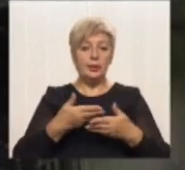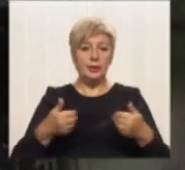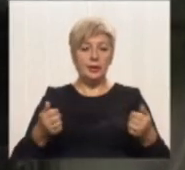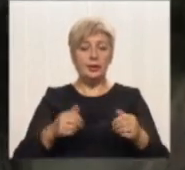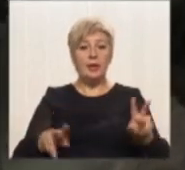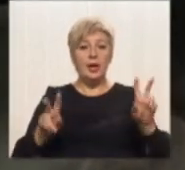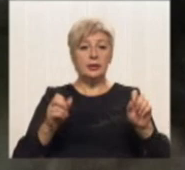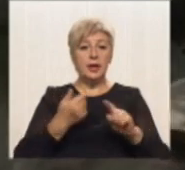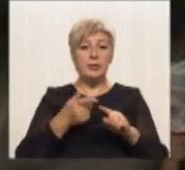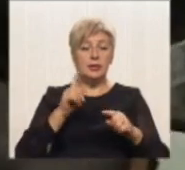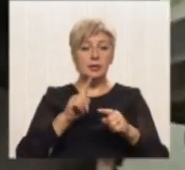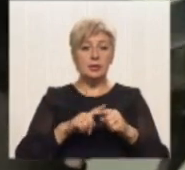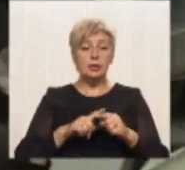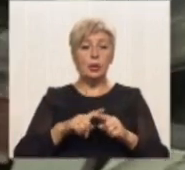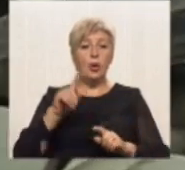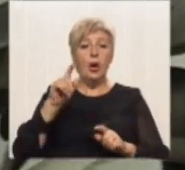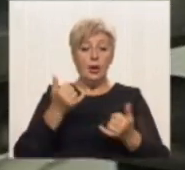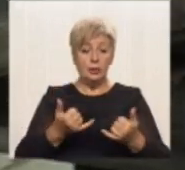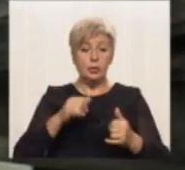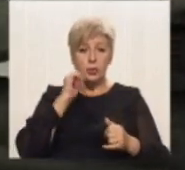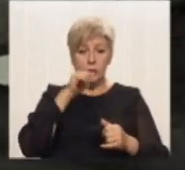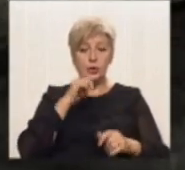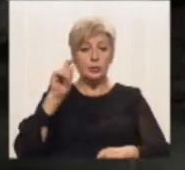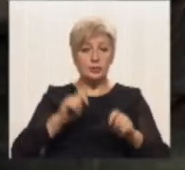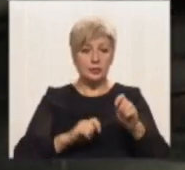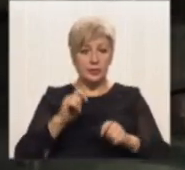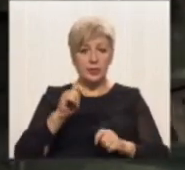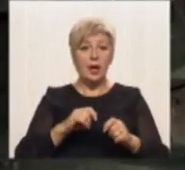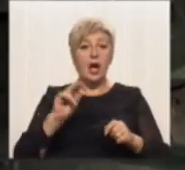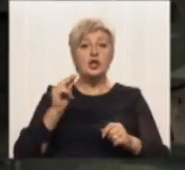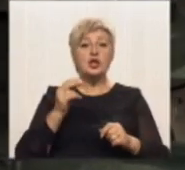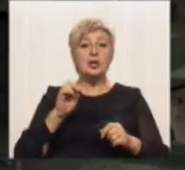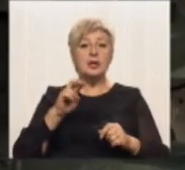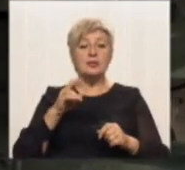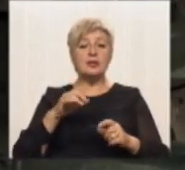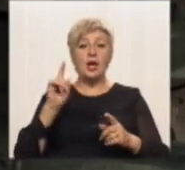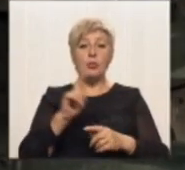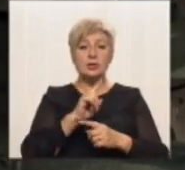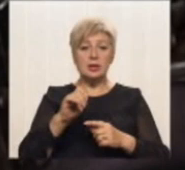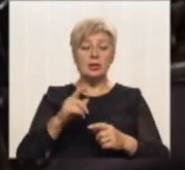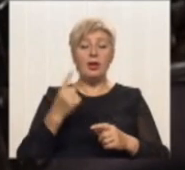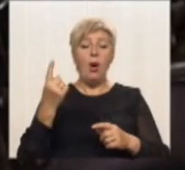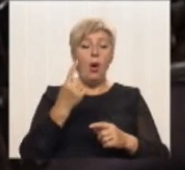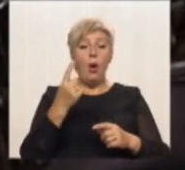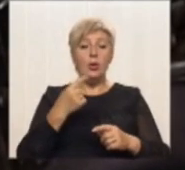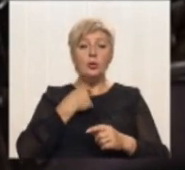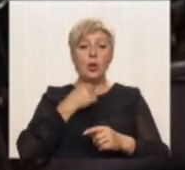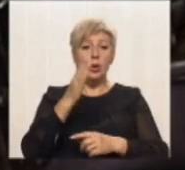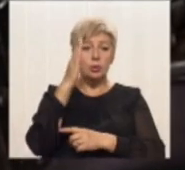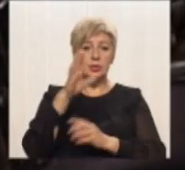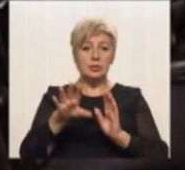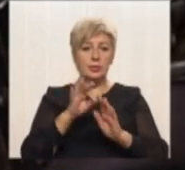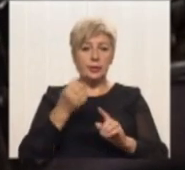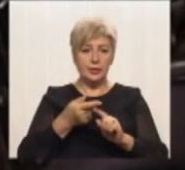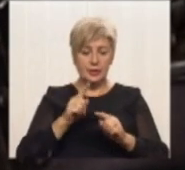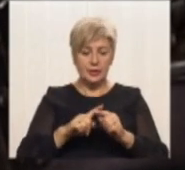Тема цьогорічного фестивалю у Дніпрі – музей і виклики часу. Чернігівські музейники одноголосно обрали для виставки саме цей експонат.